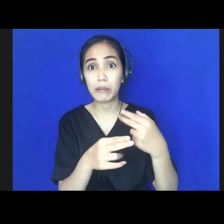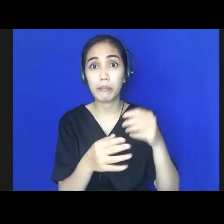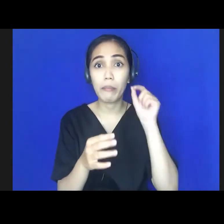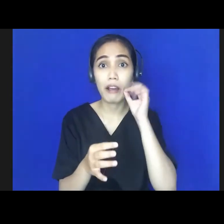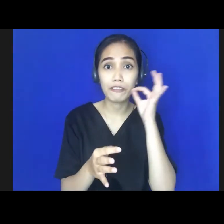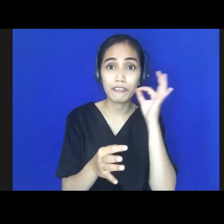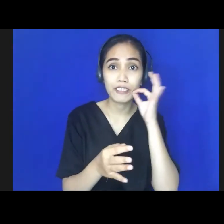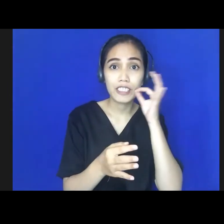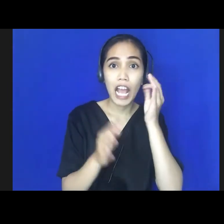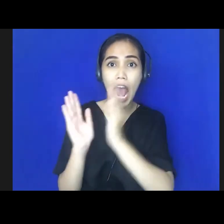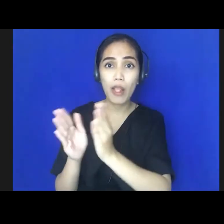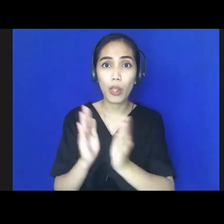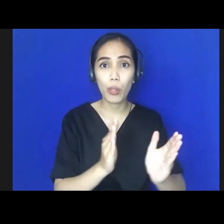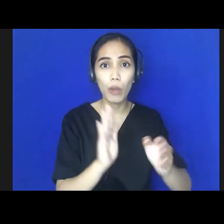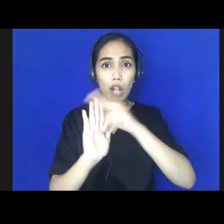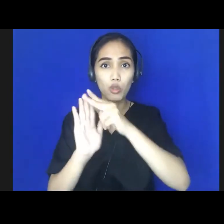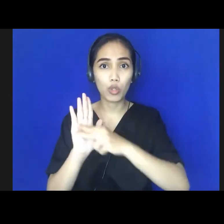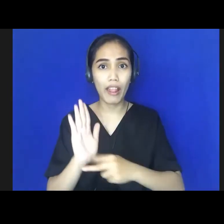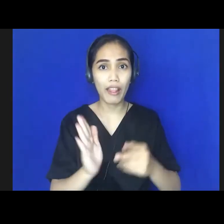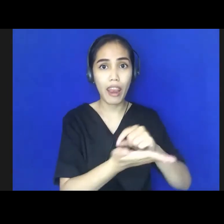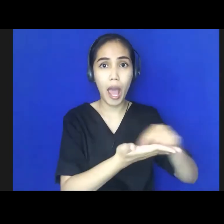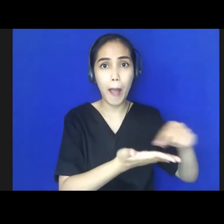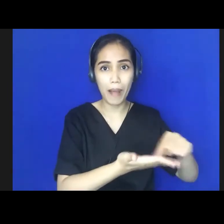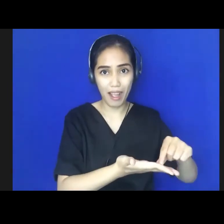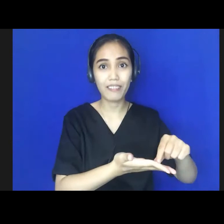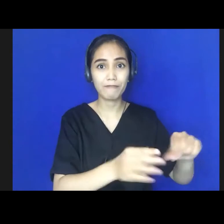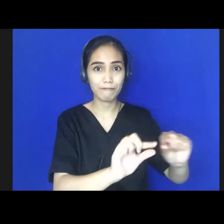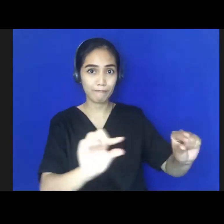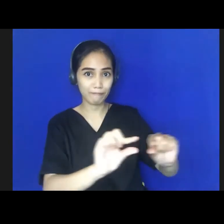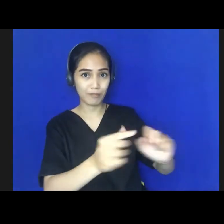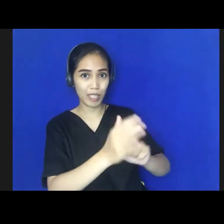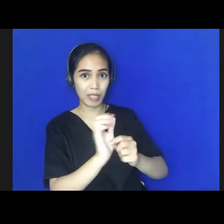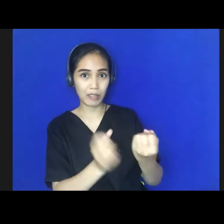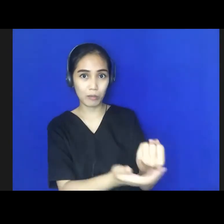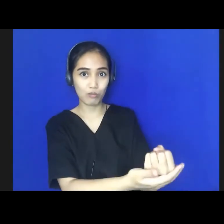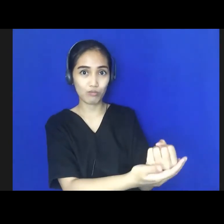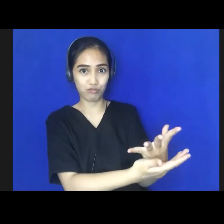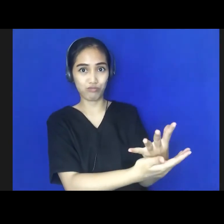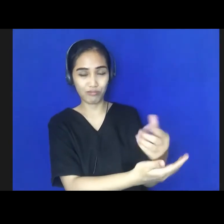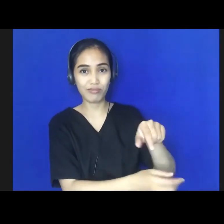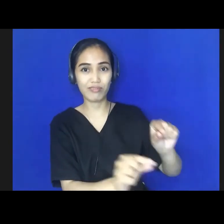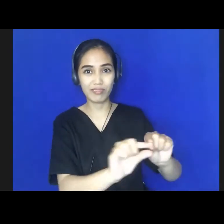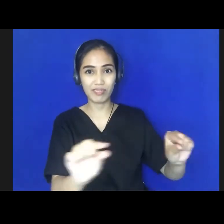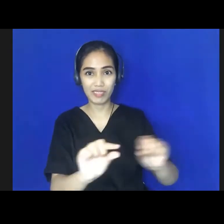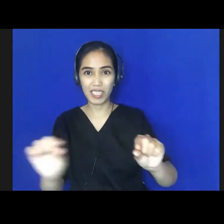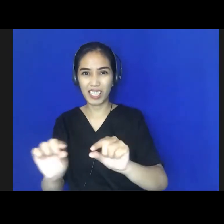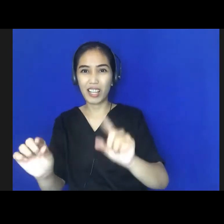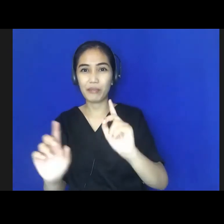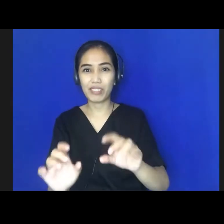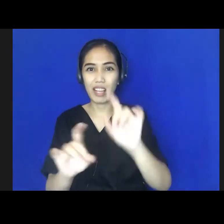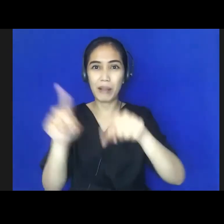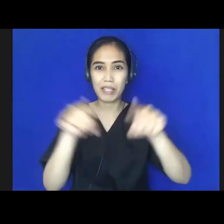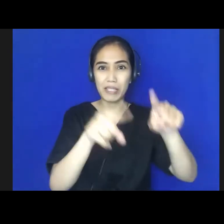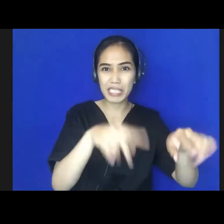Kadang kalau kita di virtual begini, nama kita sering beragam, jadi boleh